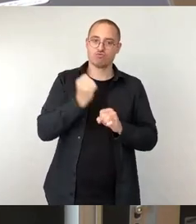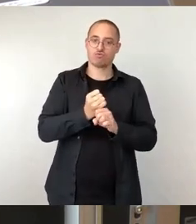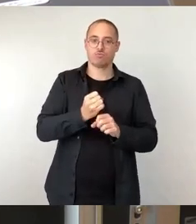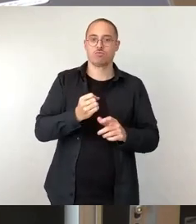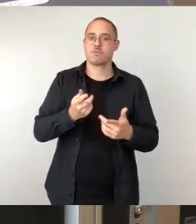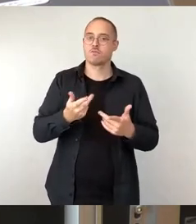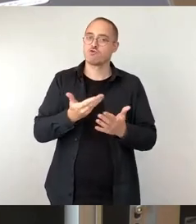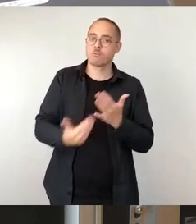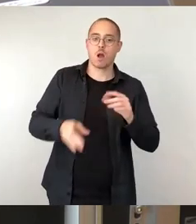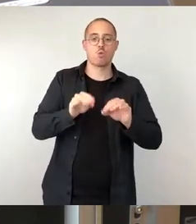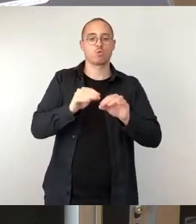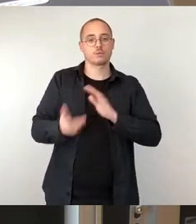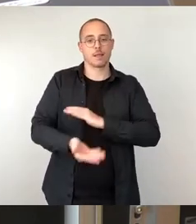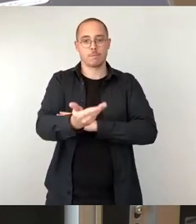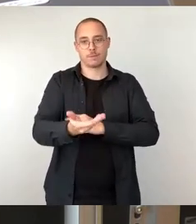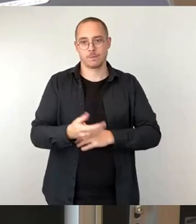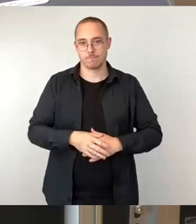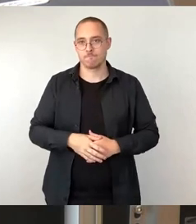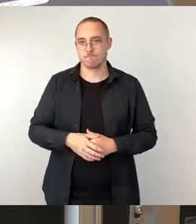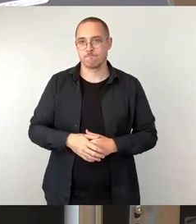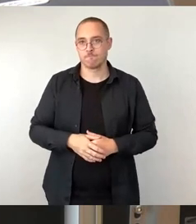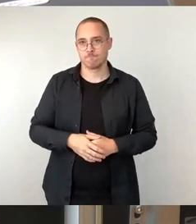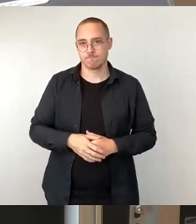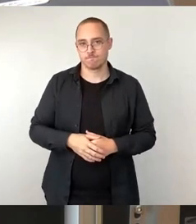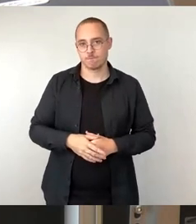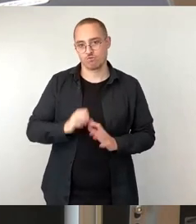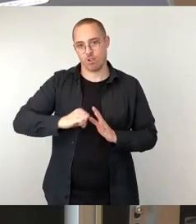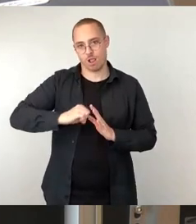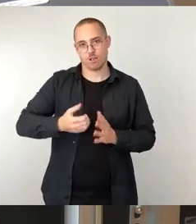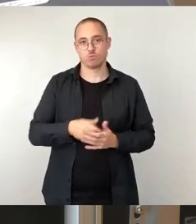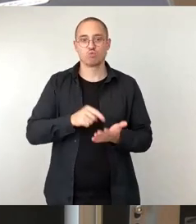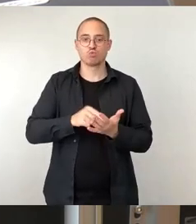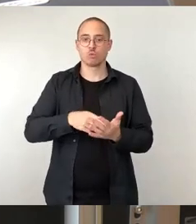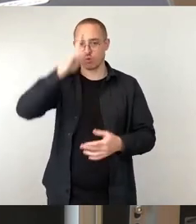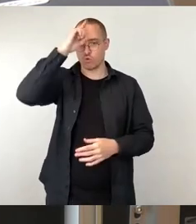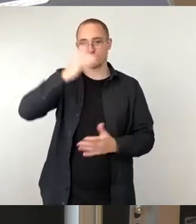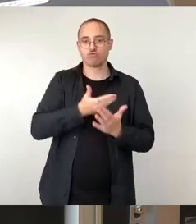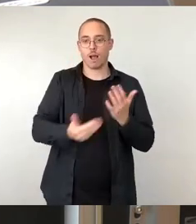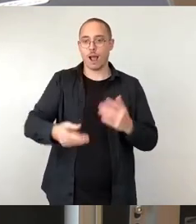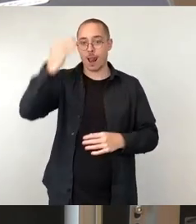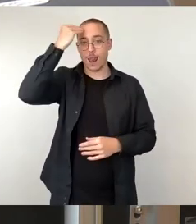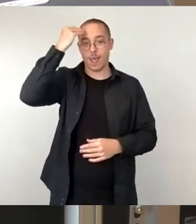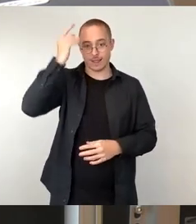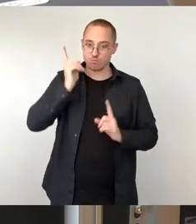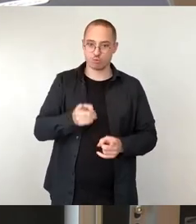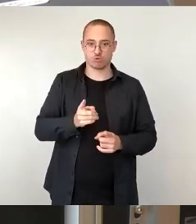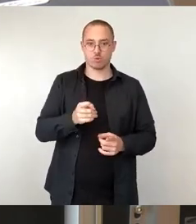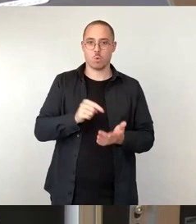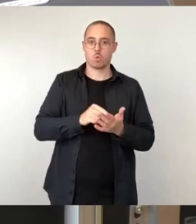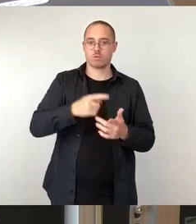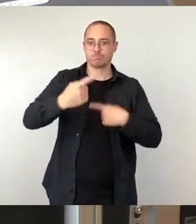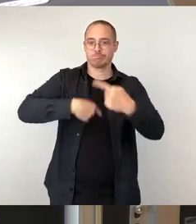zu stellen. Denn das Erlernen der deutschen Sprache ist ein Schlüssel für den weiteren Integrationsprozess. Für die Kurse müssen